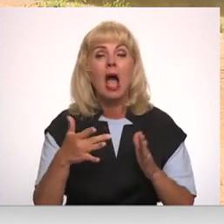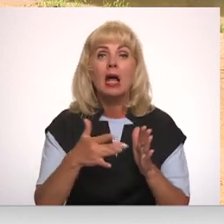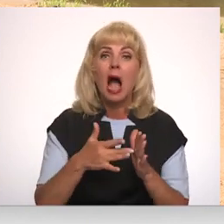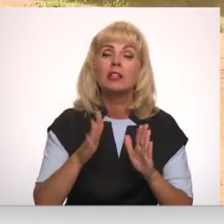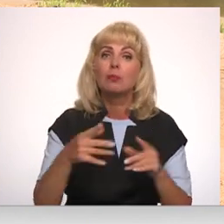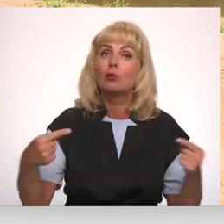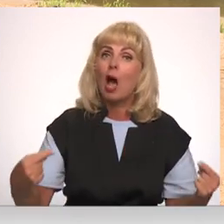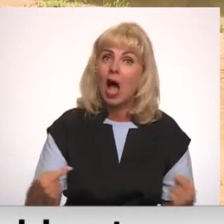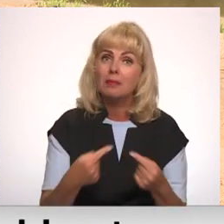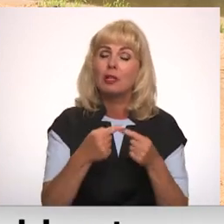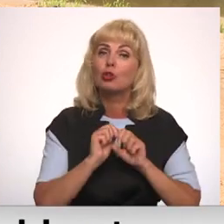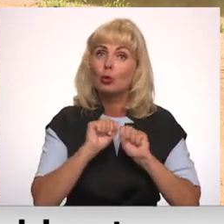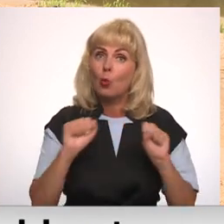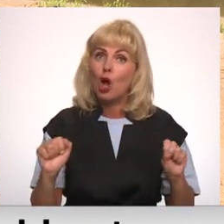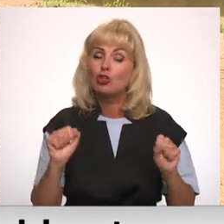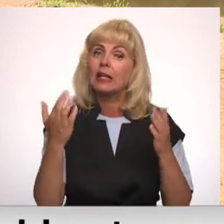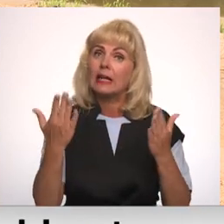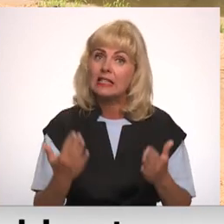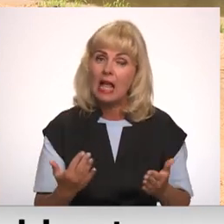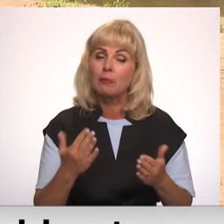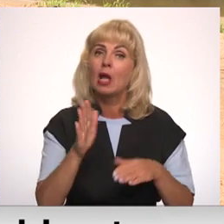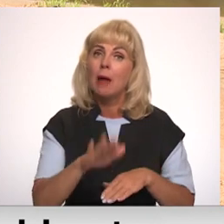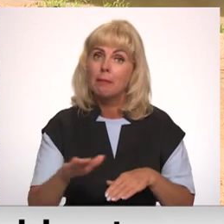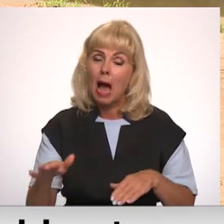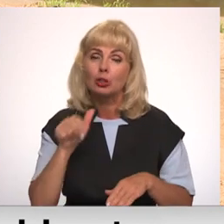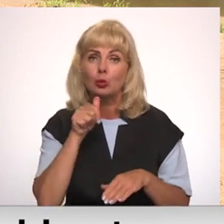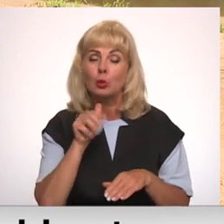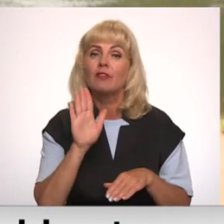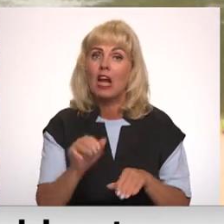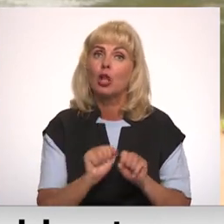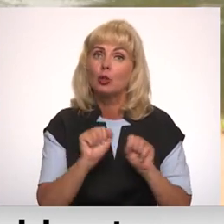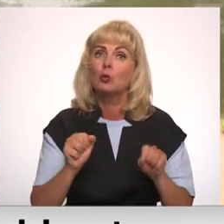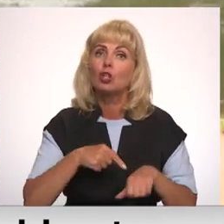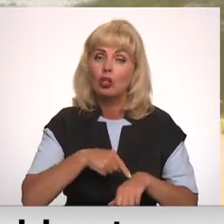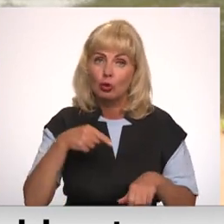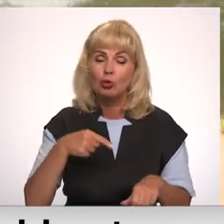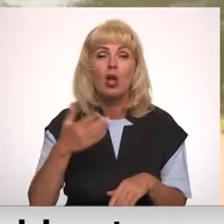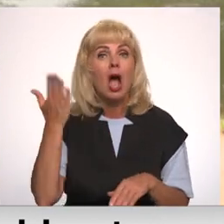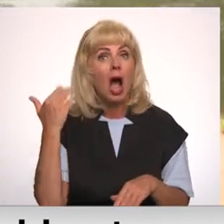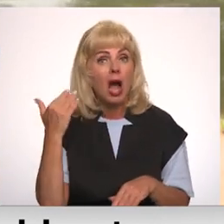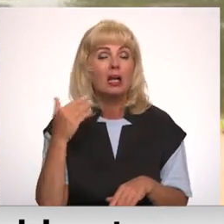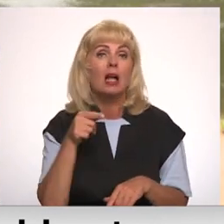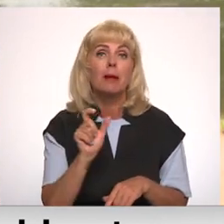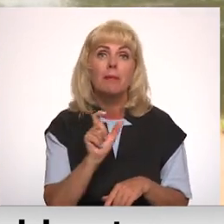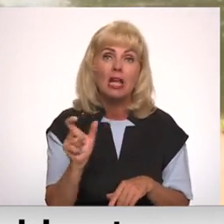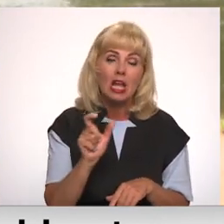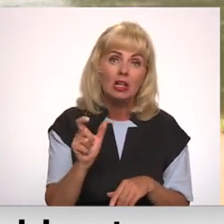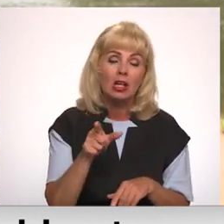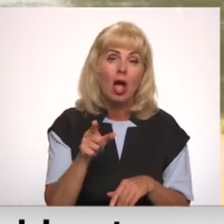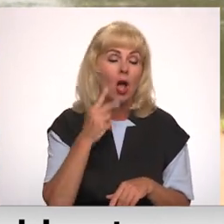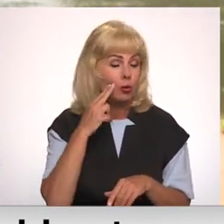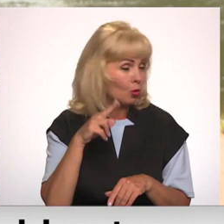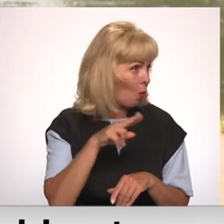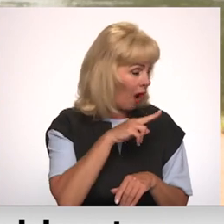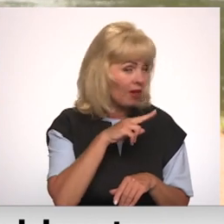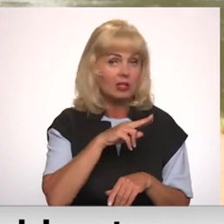visdrošākais risinājums. Lai bērni varētu uz ūdens justies drošāk. Kādreiz tas ir tikai mirklis viena novēršanās un bērns jau